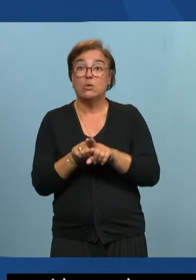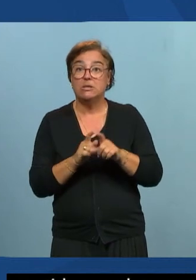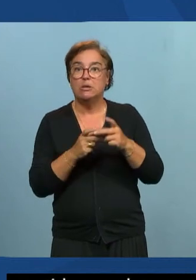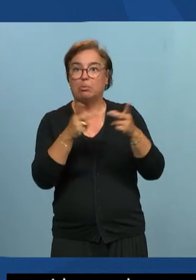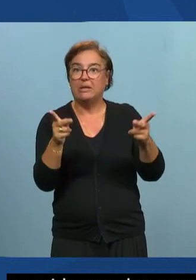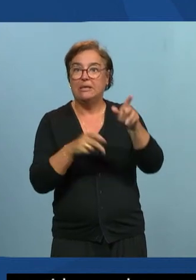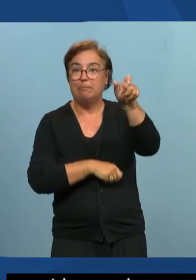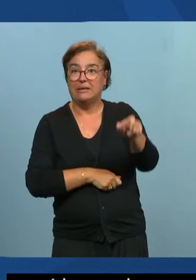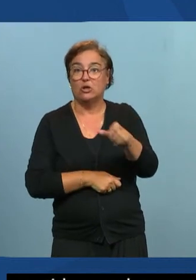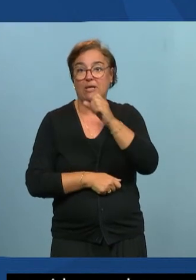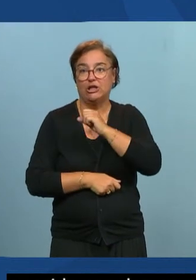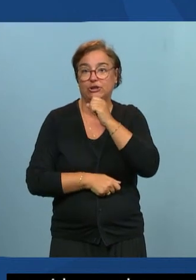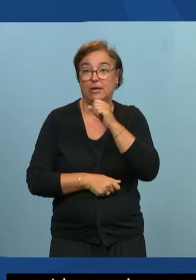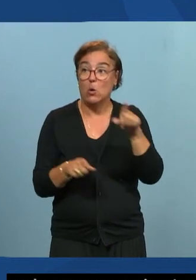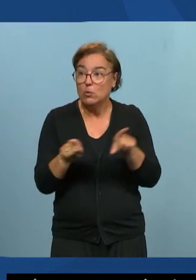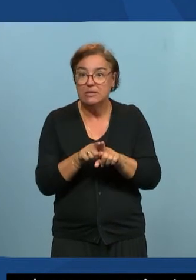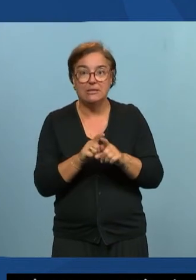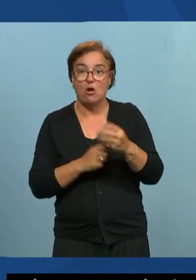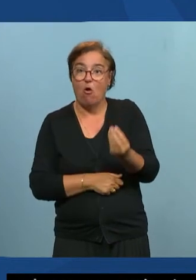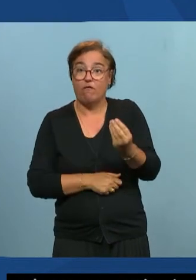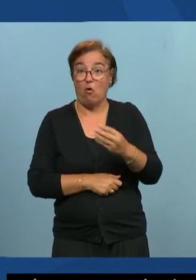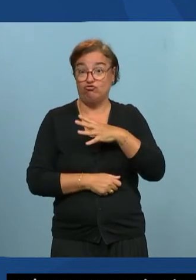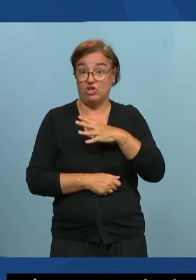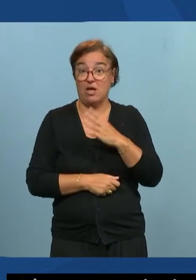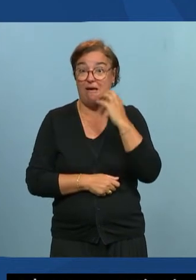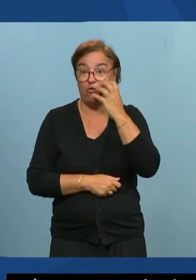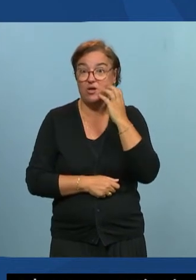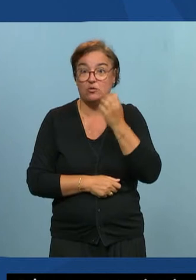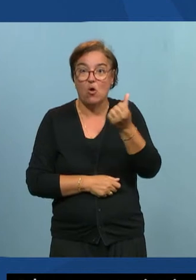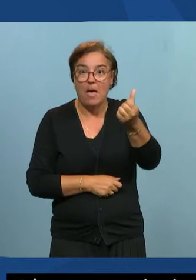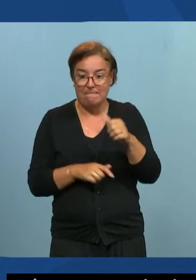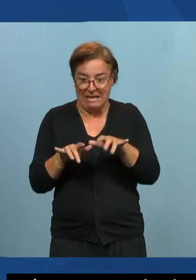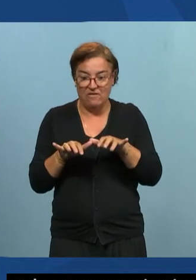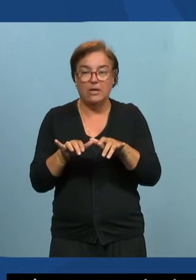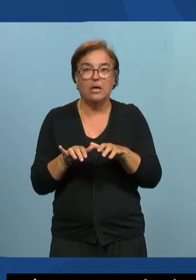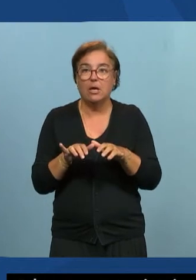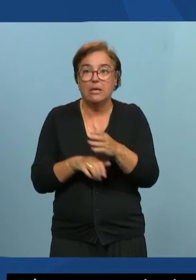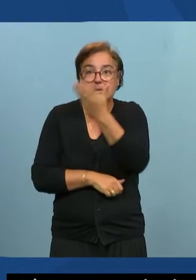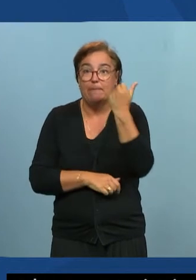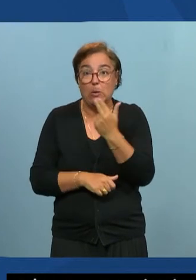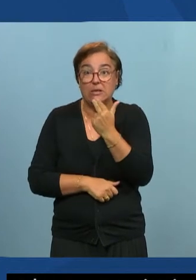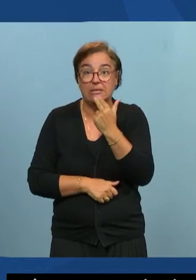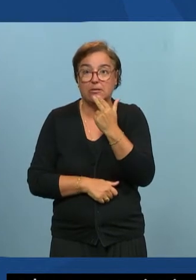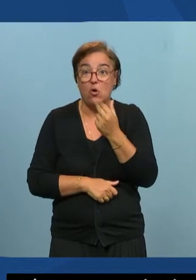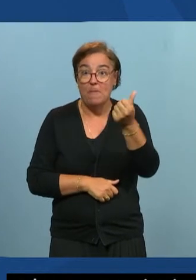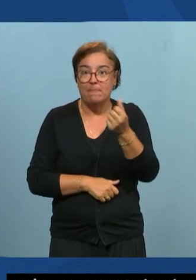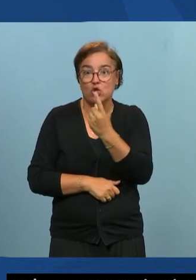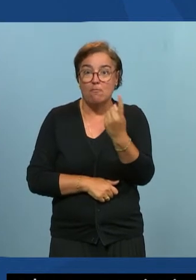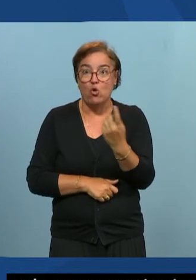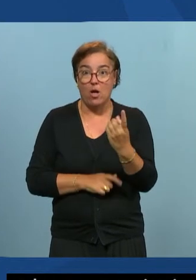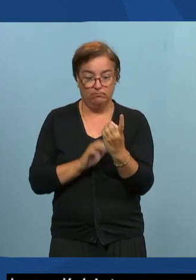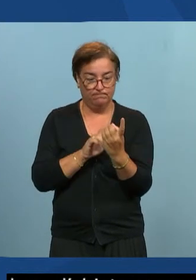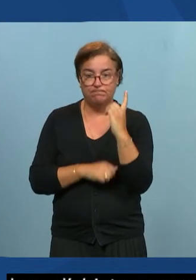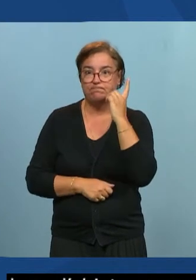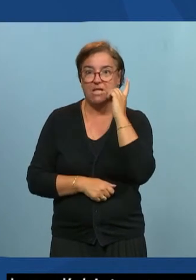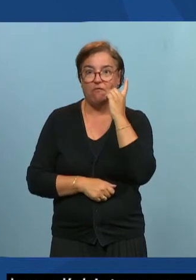allez avoir les enfants. Moi, me suis rendu compte. Moi, j'ai deux ados, en fait, ils ne pas se servir d'un clavier. Ils n'utilisent que leur mobile. C'est une horreur. C'est